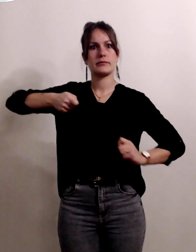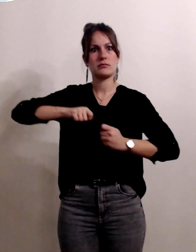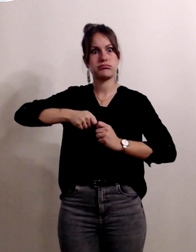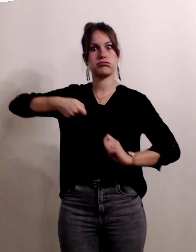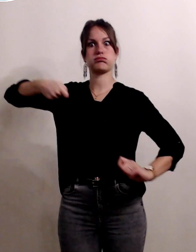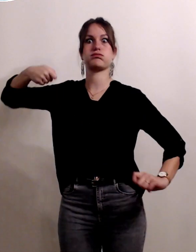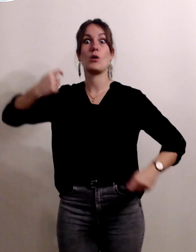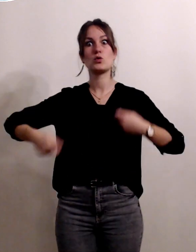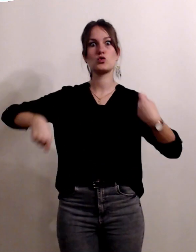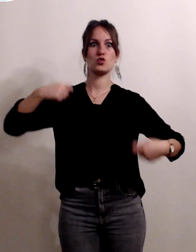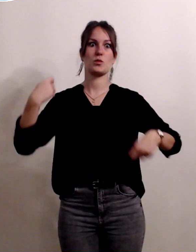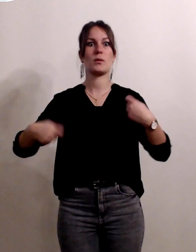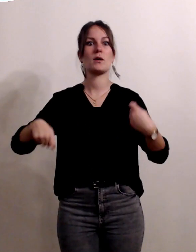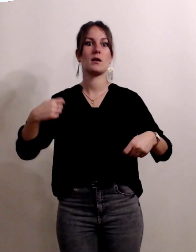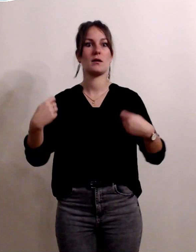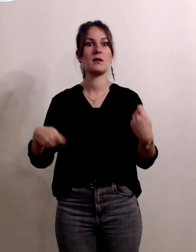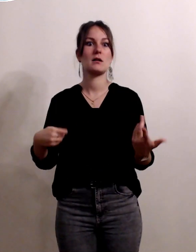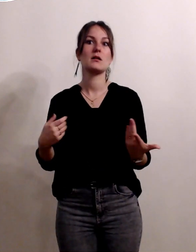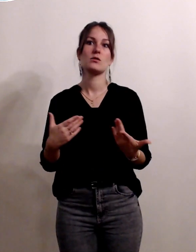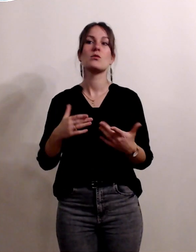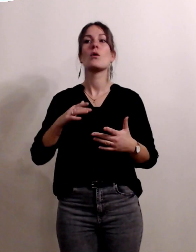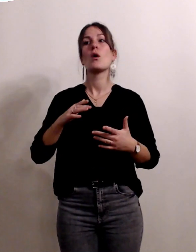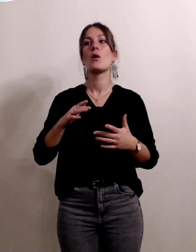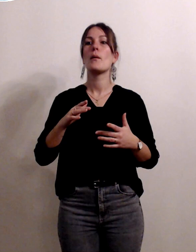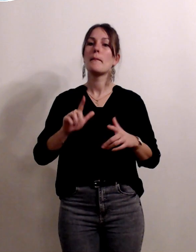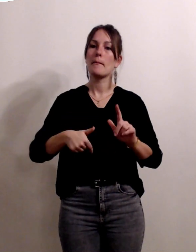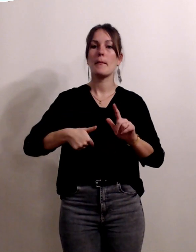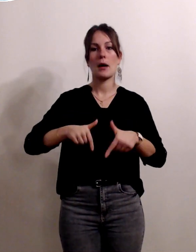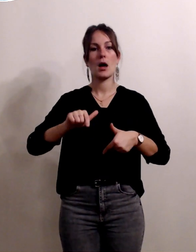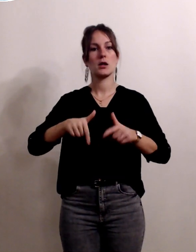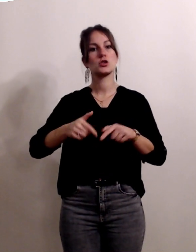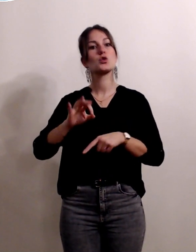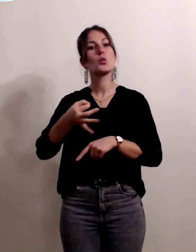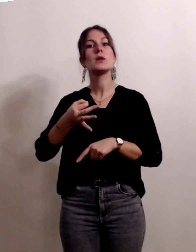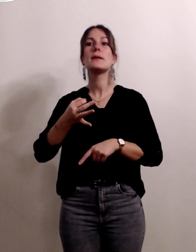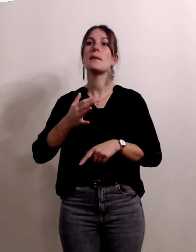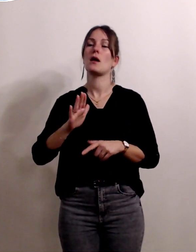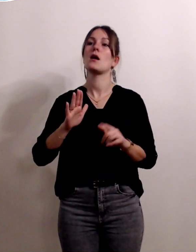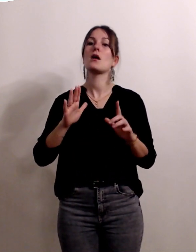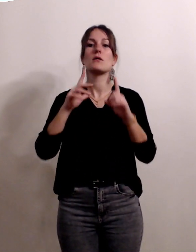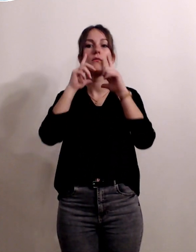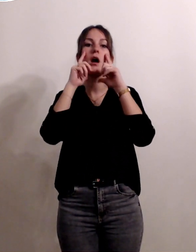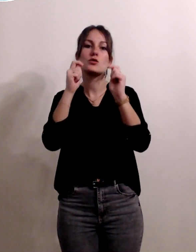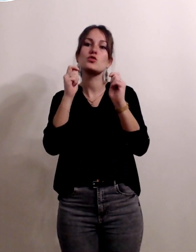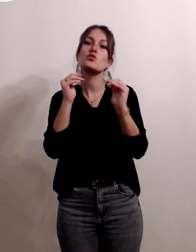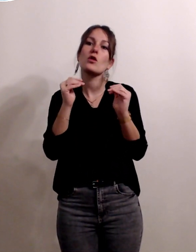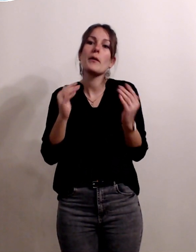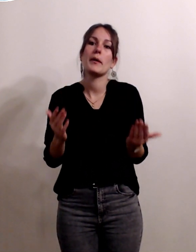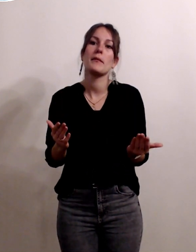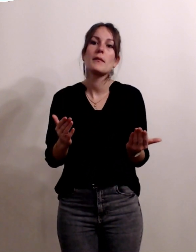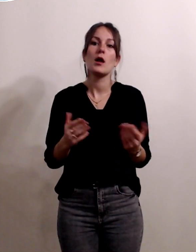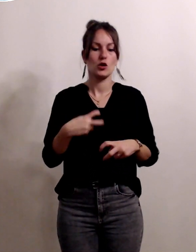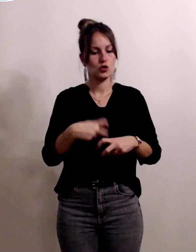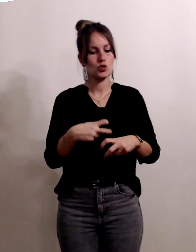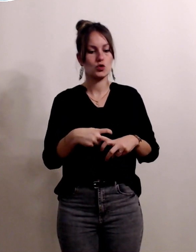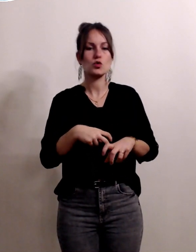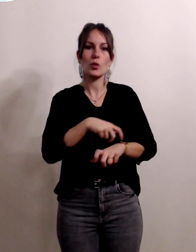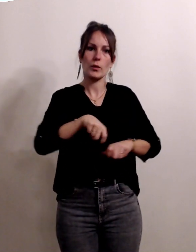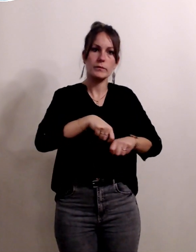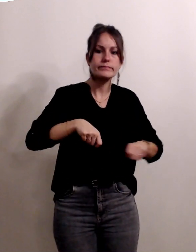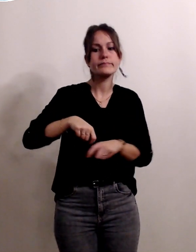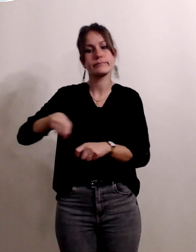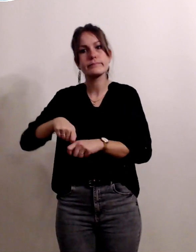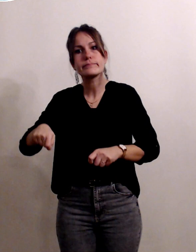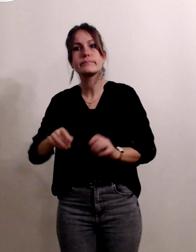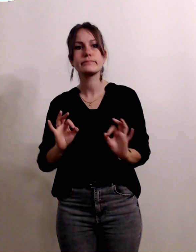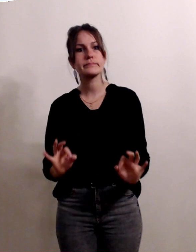donc là aussi c'est une marche avec une vigilance ou en tout cas des chaussures qui tiennent bien mais